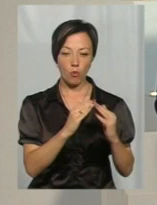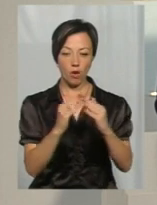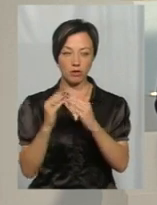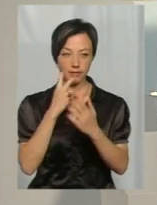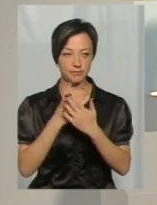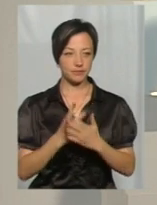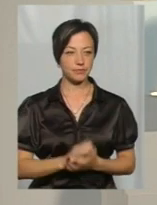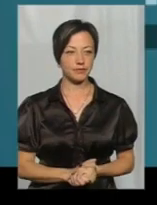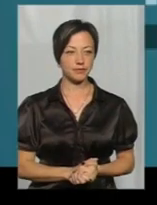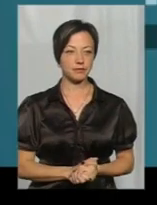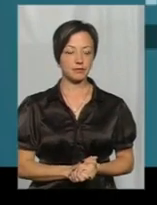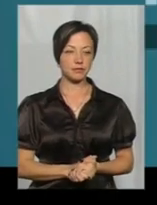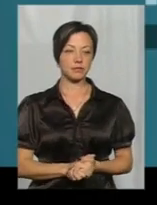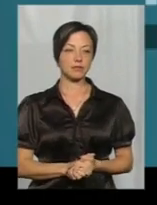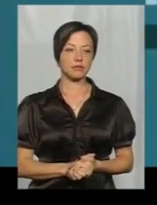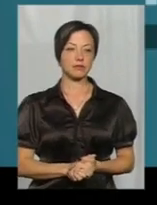подивимо всі ми.